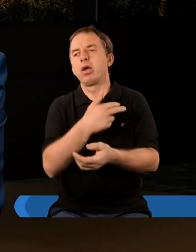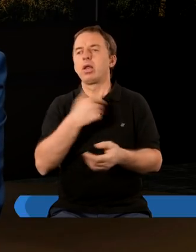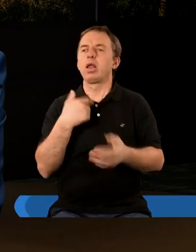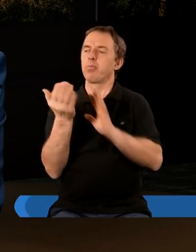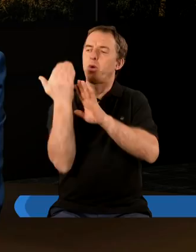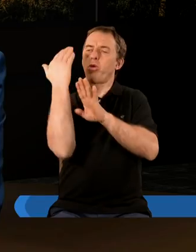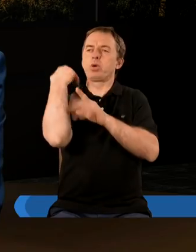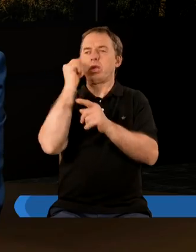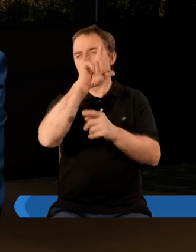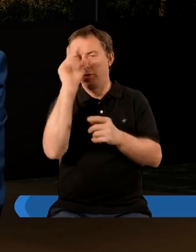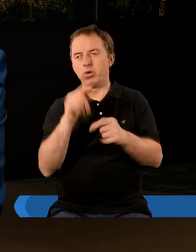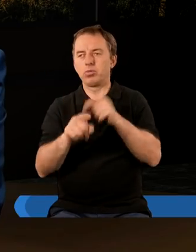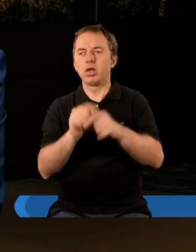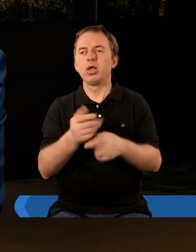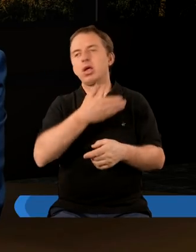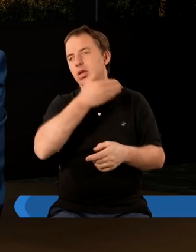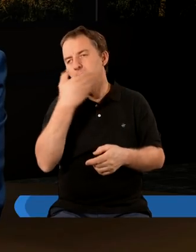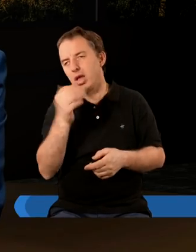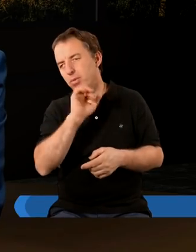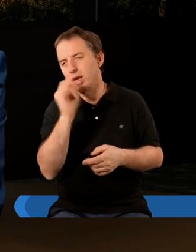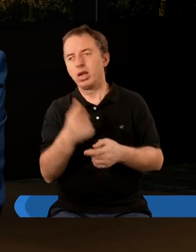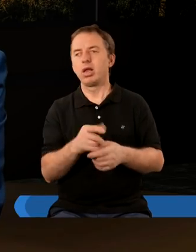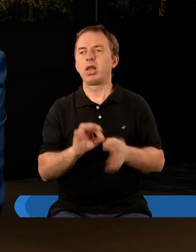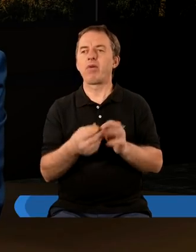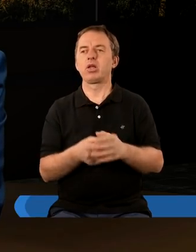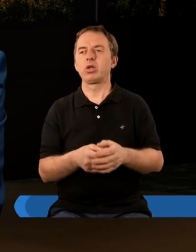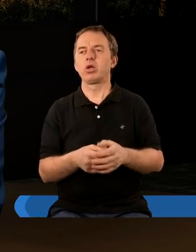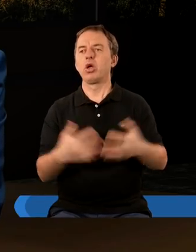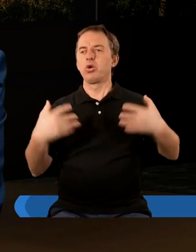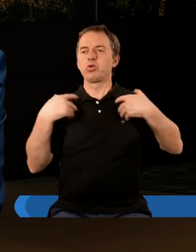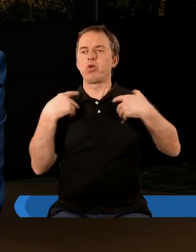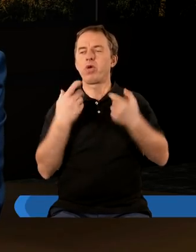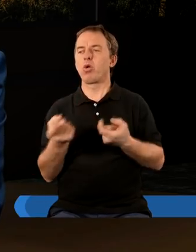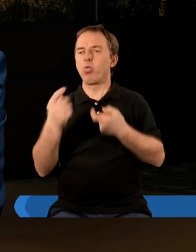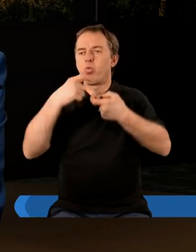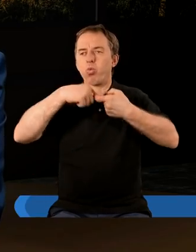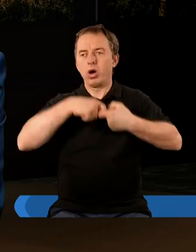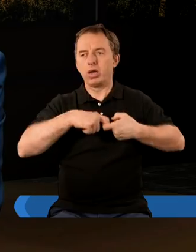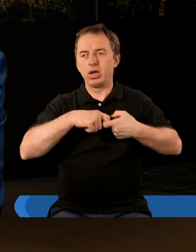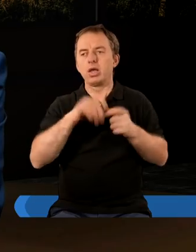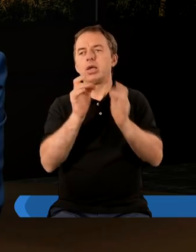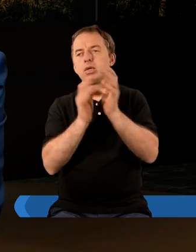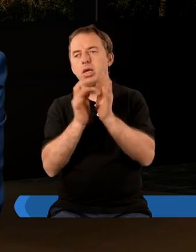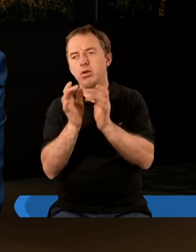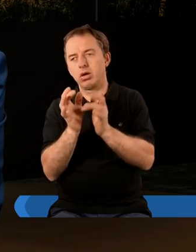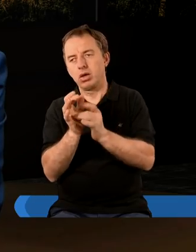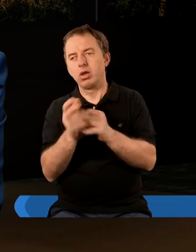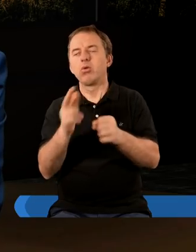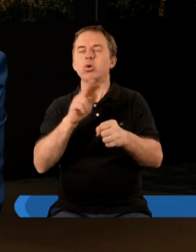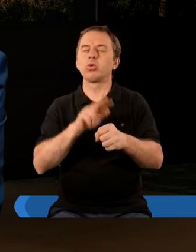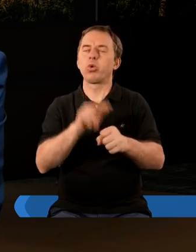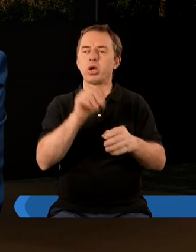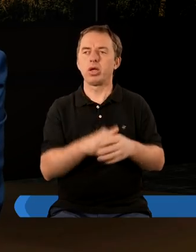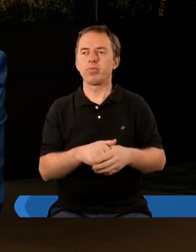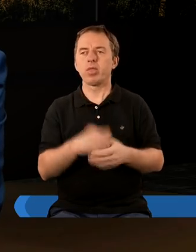poprzednicy i znowu nie ma jakiejś takiej żywej łączności z Jezusem Chrystusem